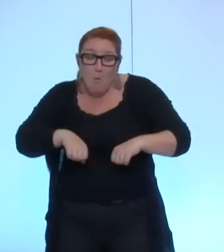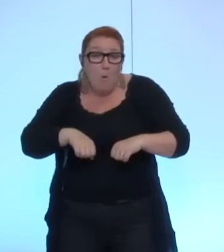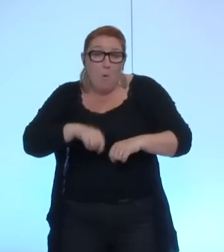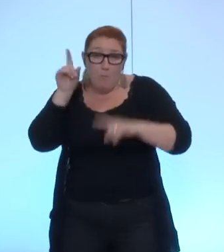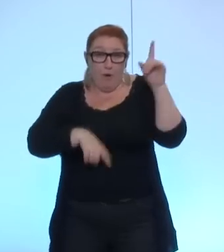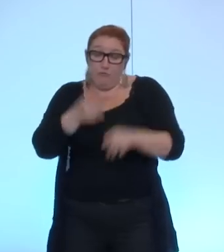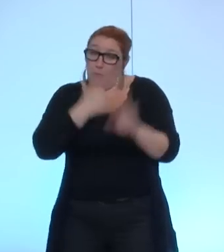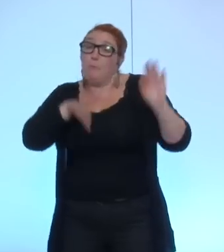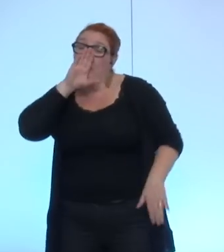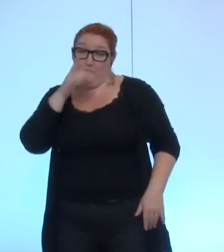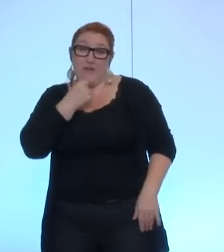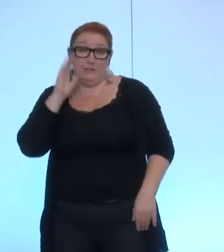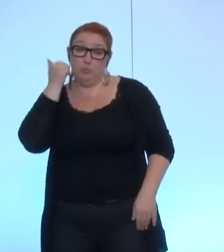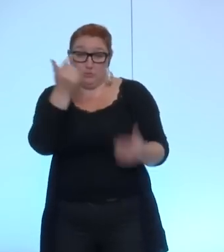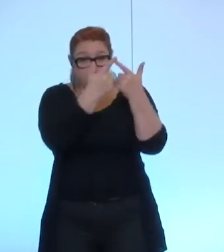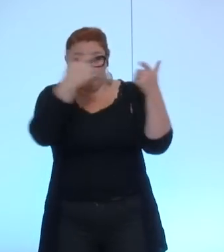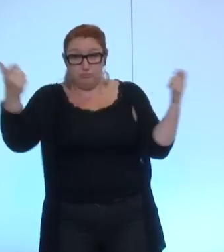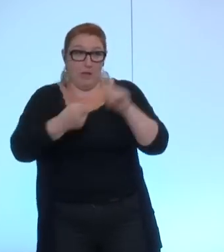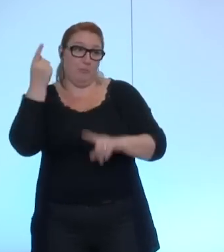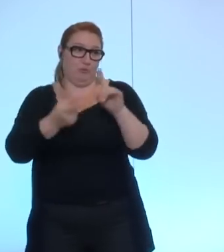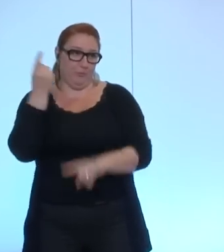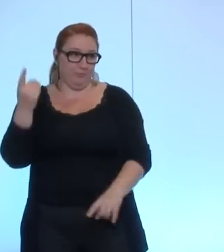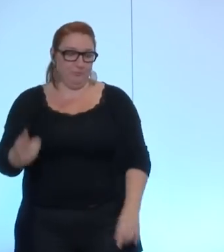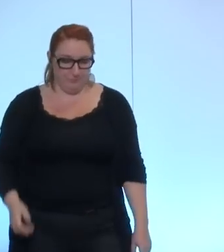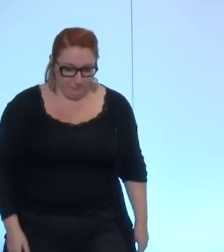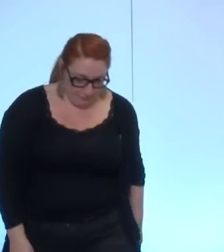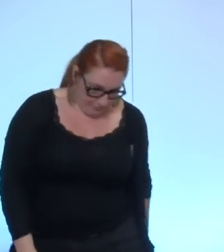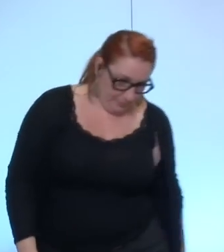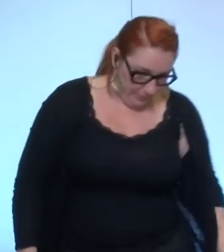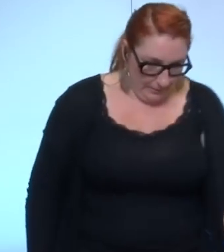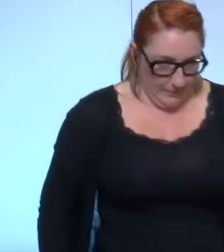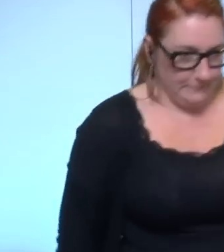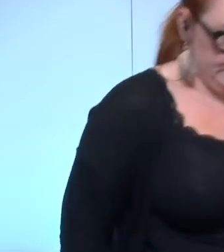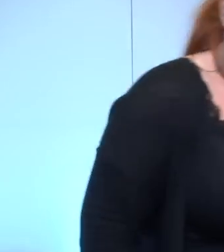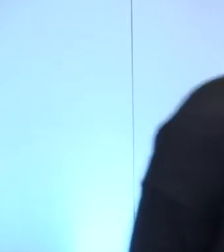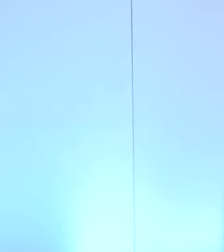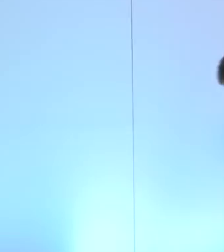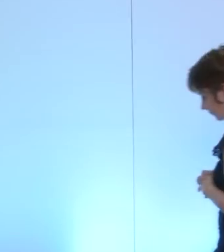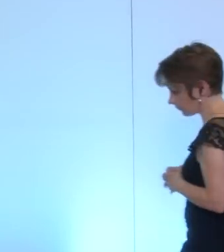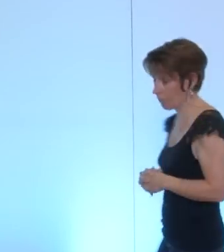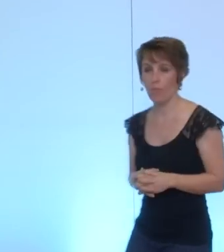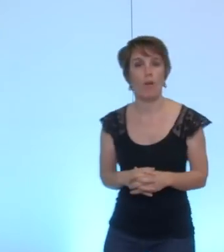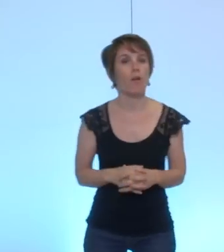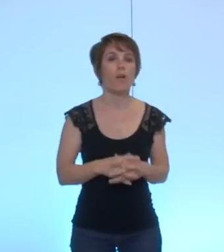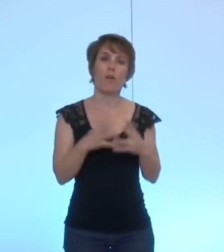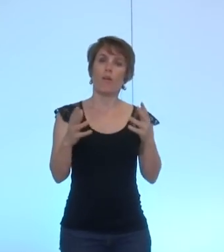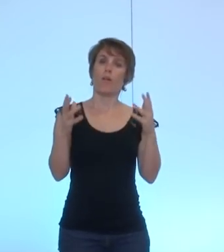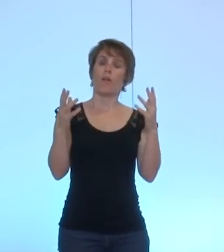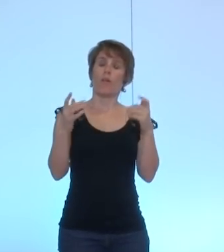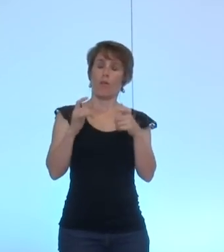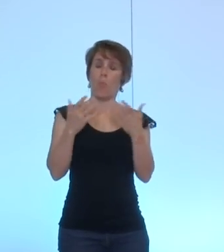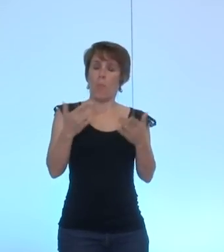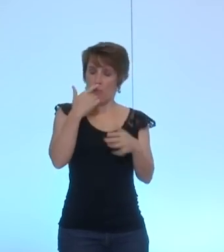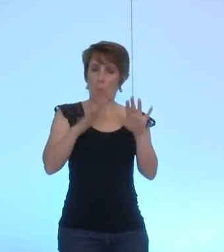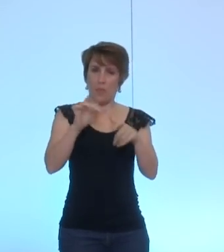un virage nous avons fait déjà l'explication de vote je pense que nous nous allons passer au vote nous avons compris donc il y a les